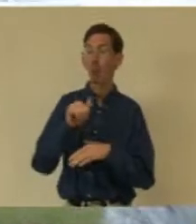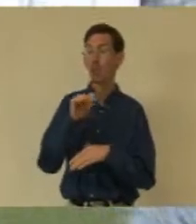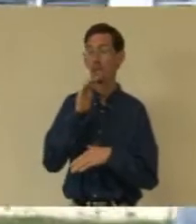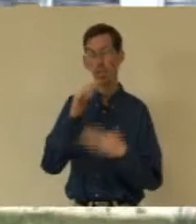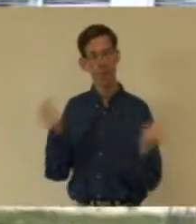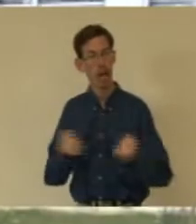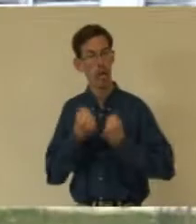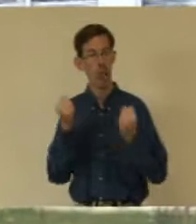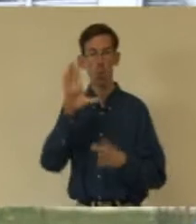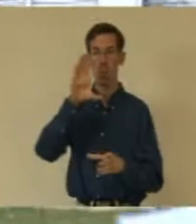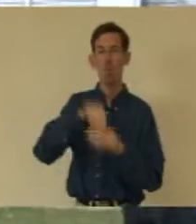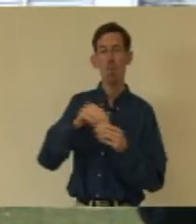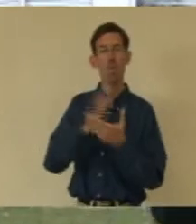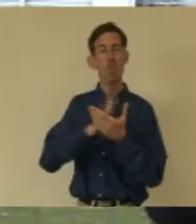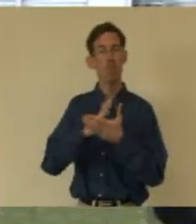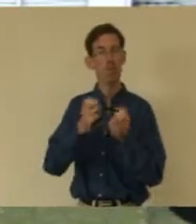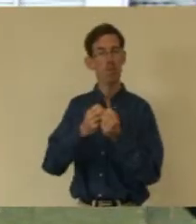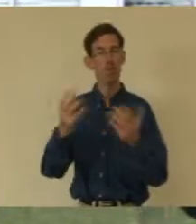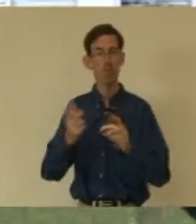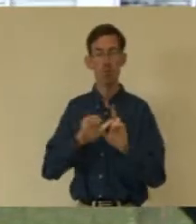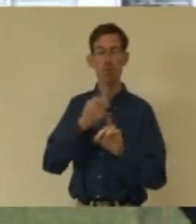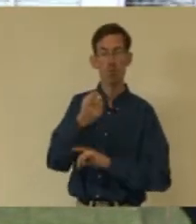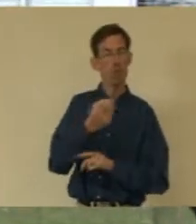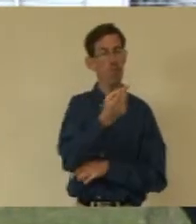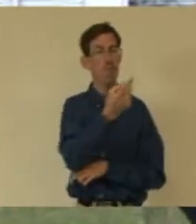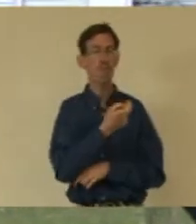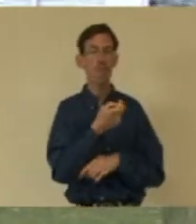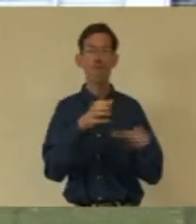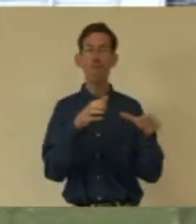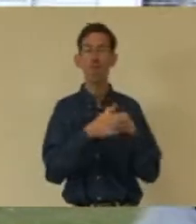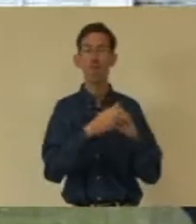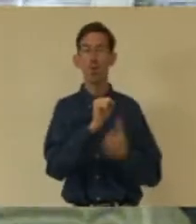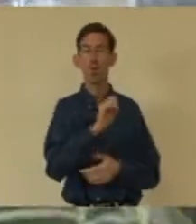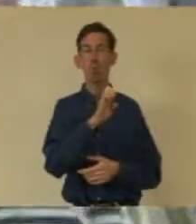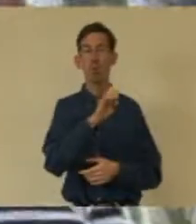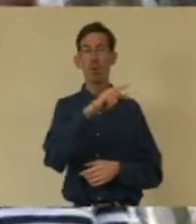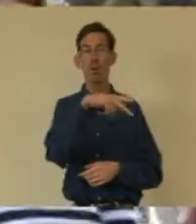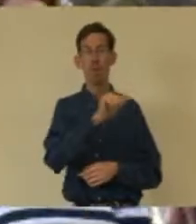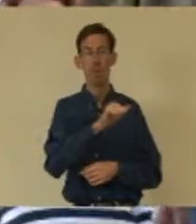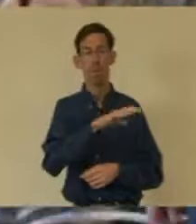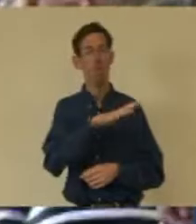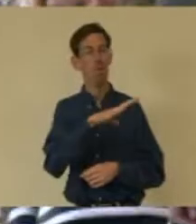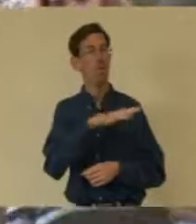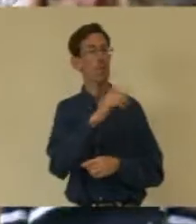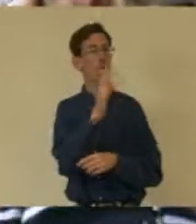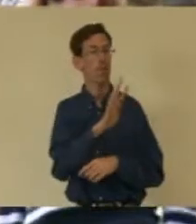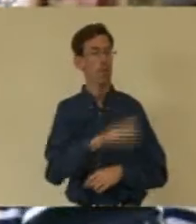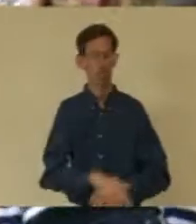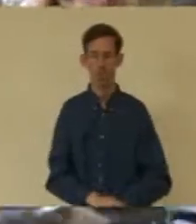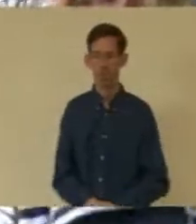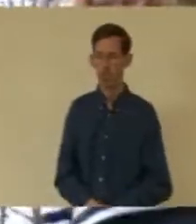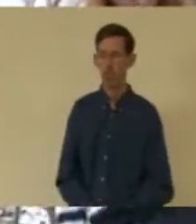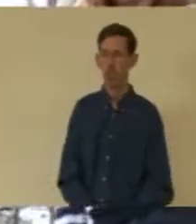L'action de cet après-midi fait partie du projet de développement durable développé par la classe de Secpa de Madame Viard. Vas-y, tu peux continuer un peu.